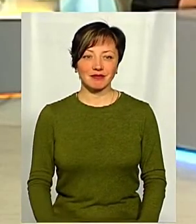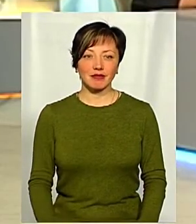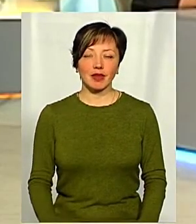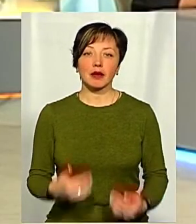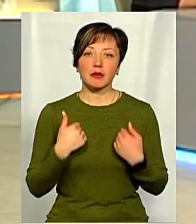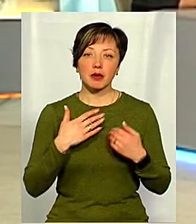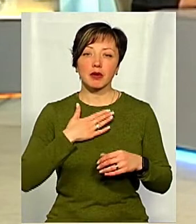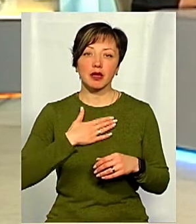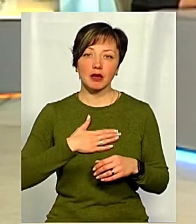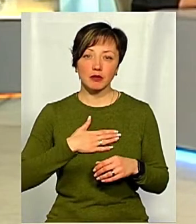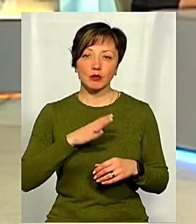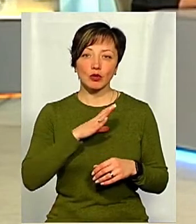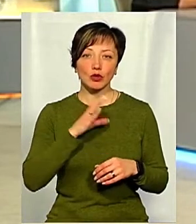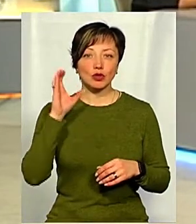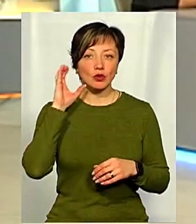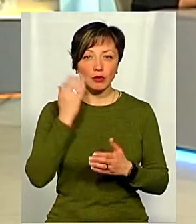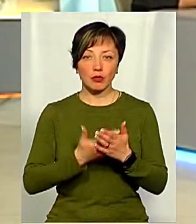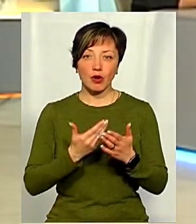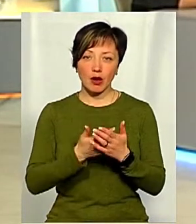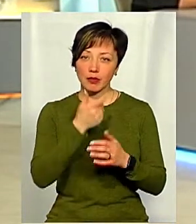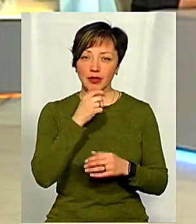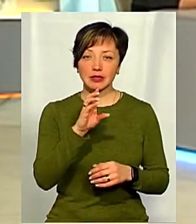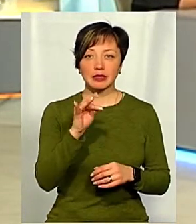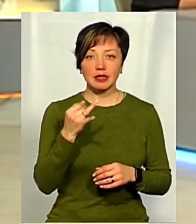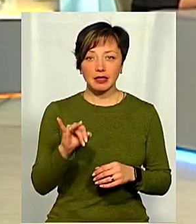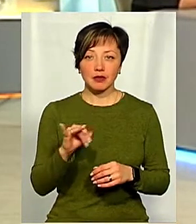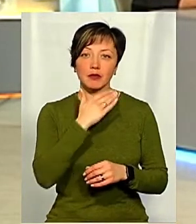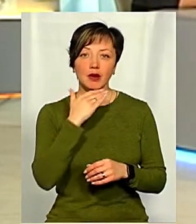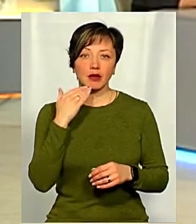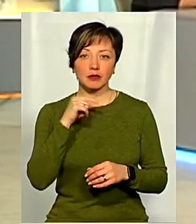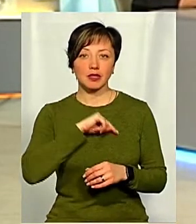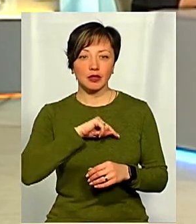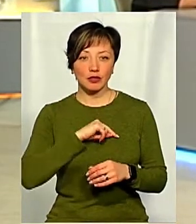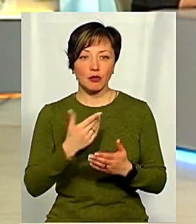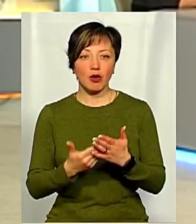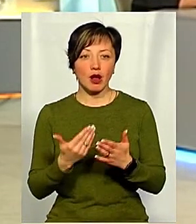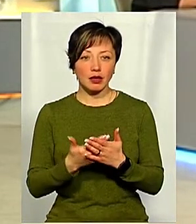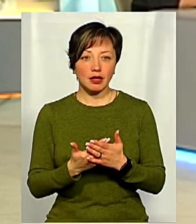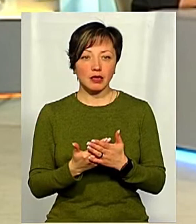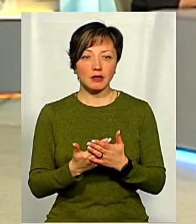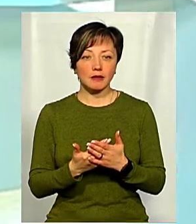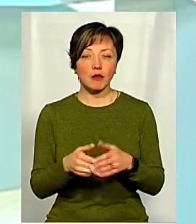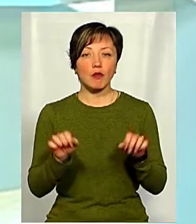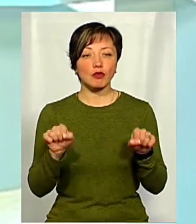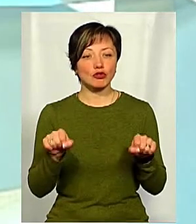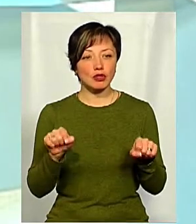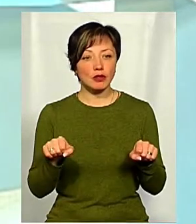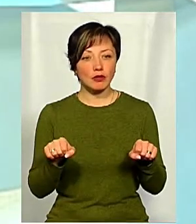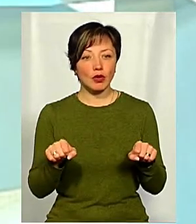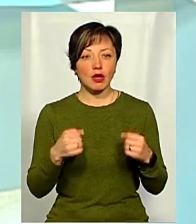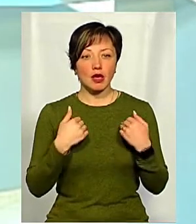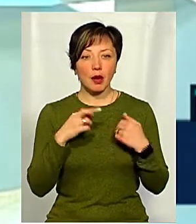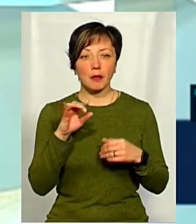Мені приємно було не слухати поради пана Сергія, тому що досить багато психологічних порад. Можливо,